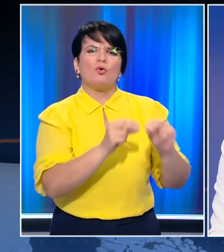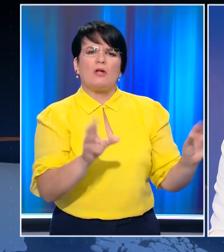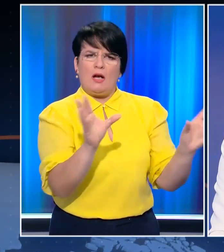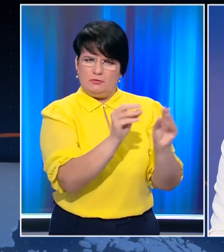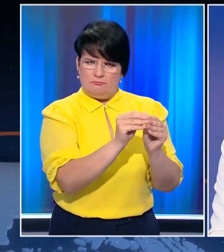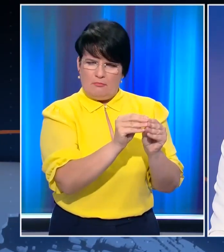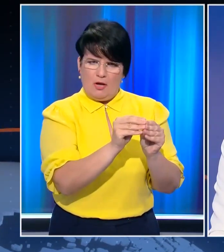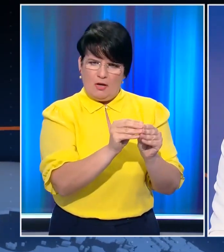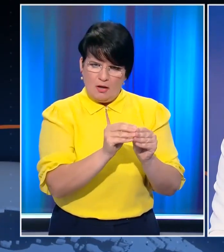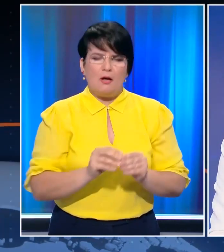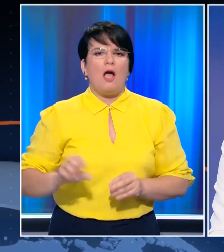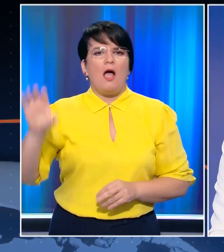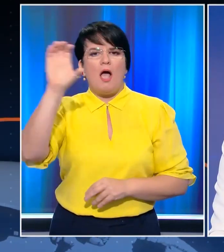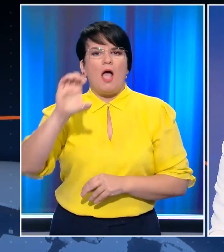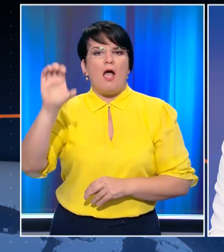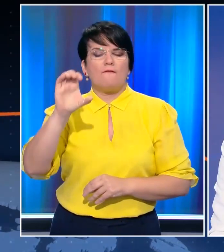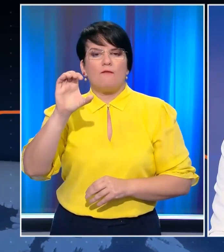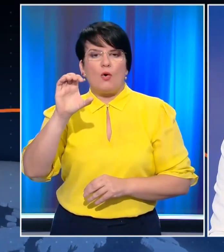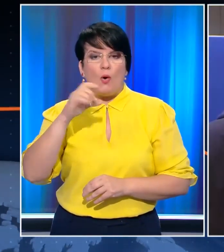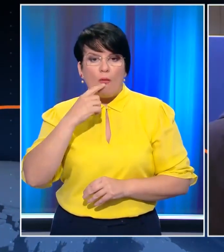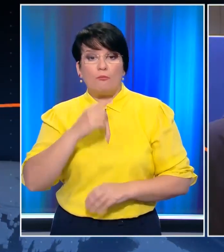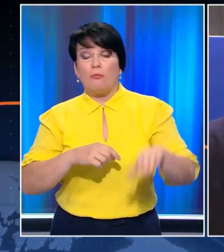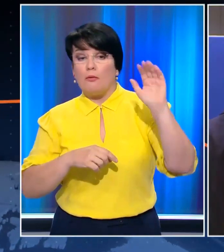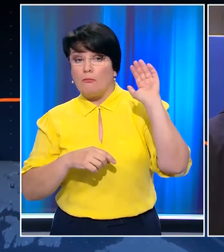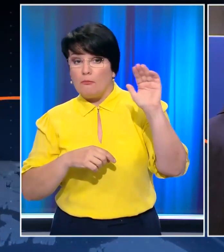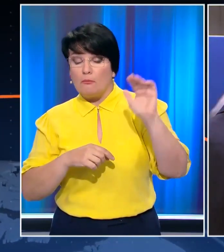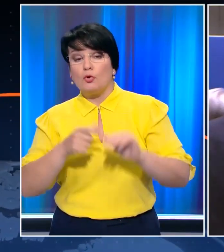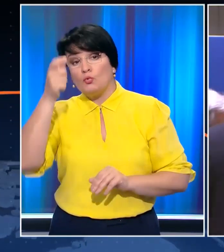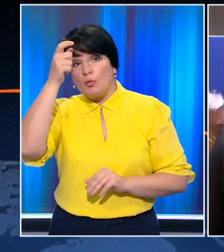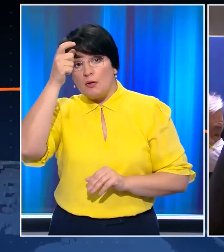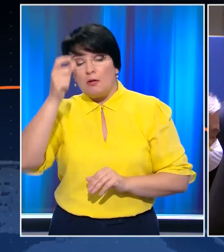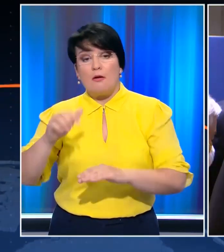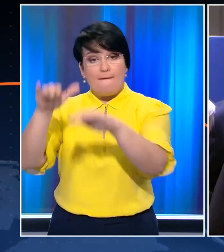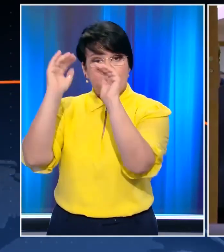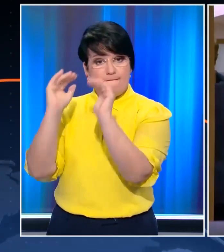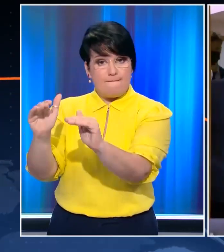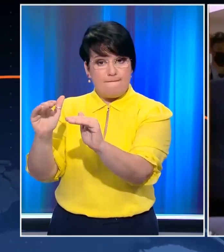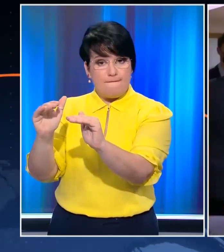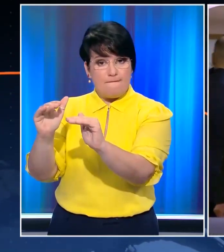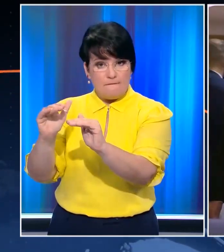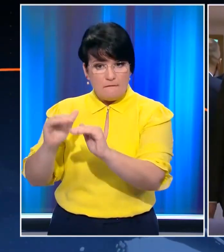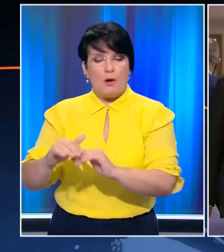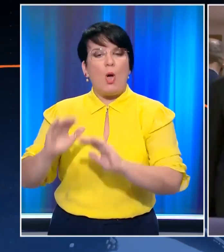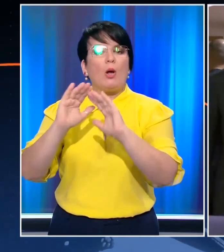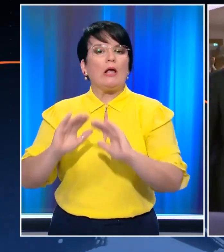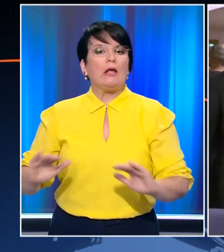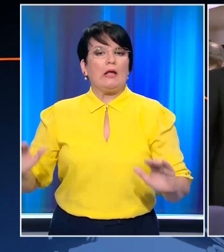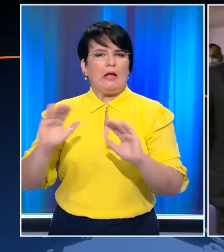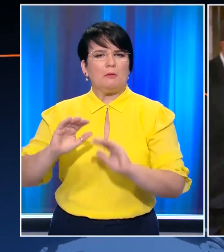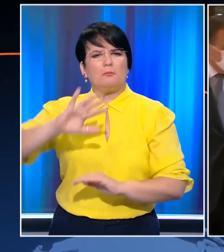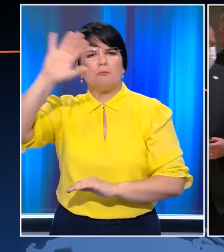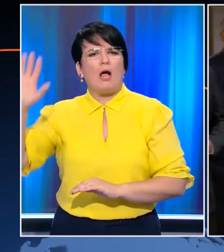ανέφερες η Ευρώπη ζητεί από την Τουρκία να παραμείνει στη γραμμή της αποκλιμάκωσης στην